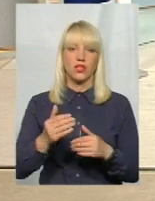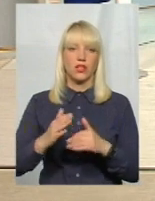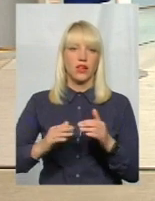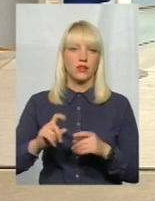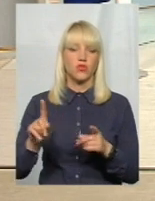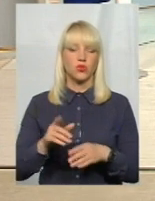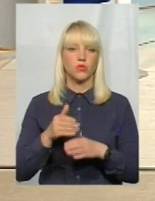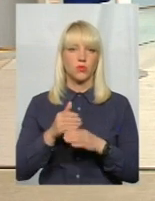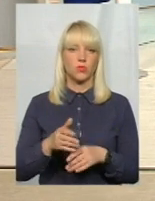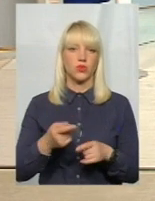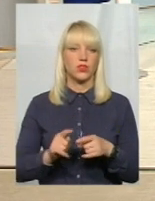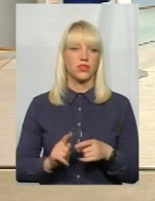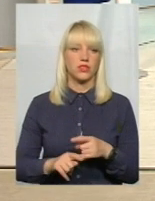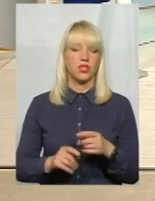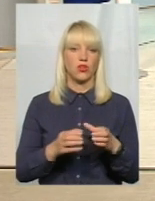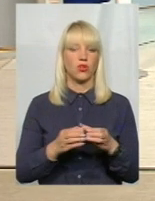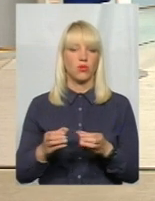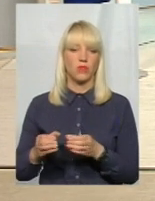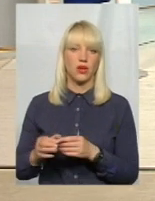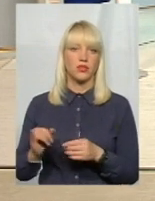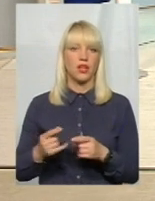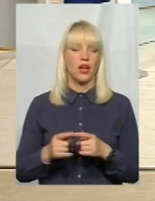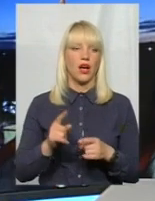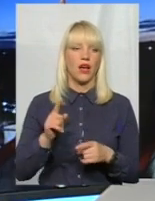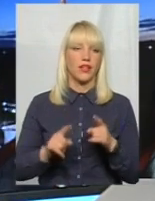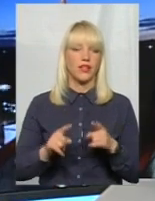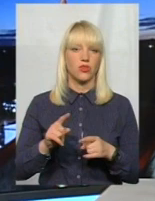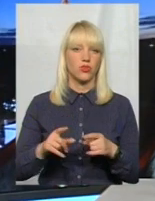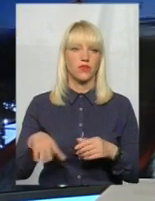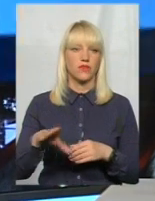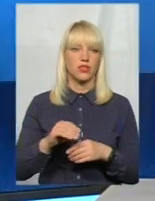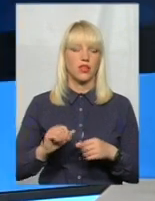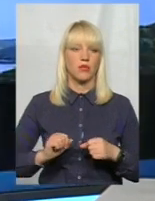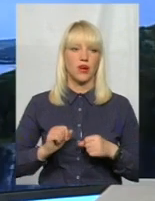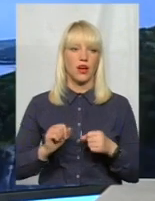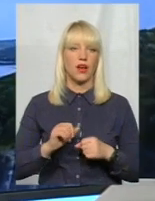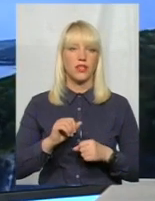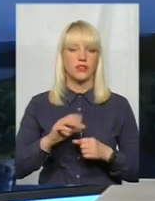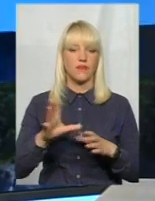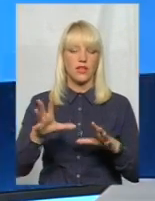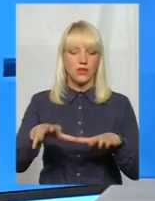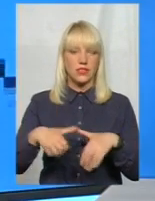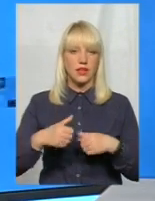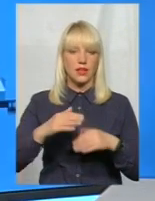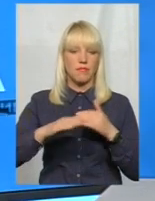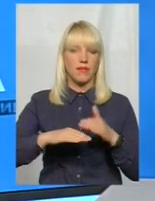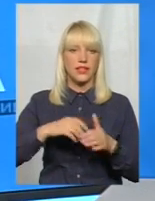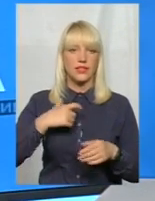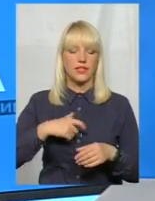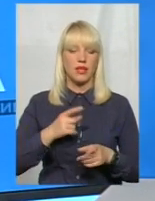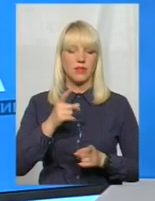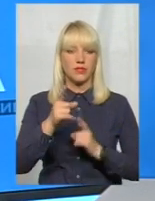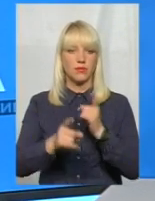цій громаді, а інколи навіть намагається все підім'яти під себе. Тим більше зовсім міняється структура і